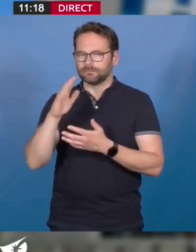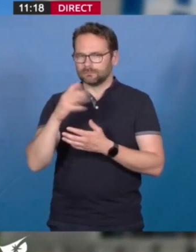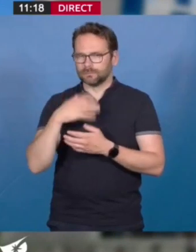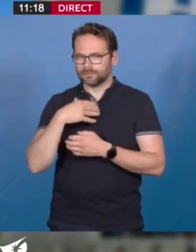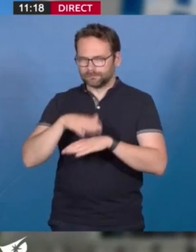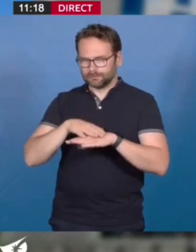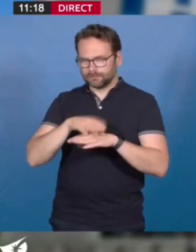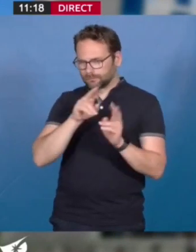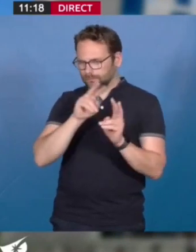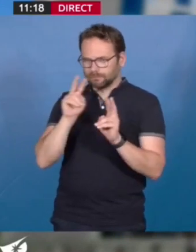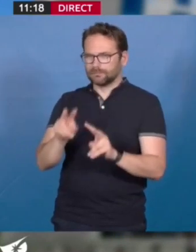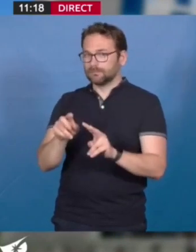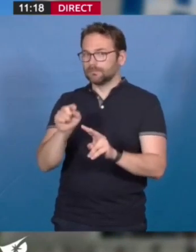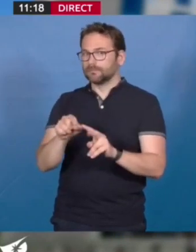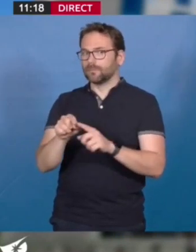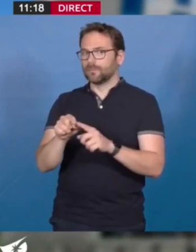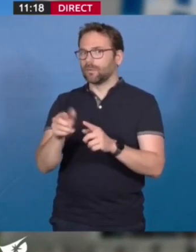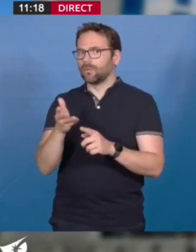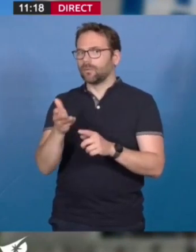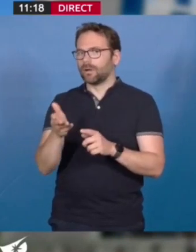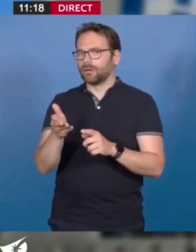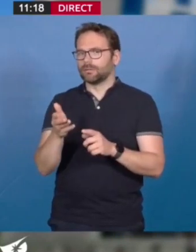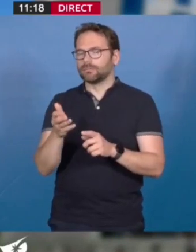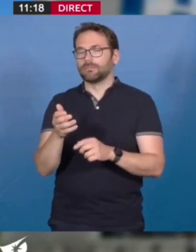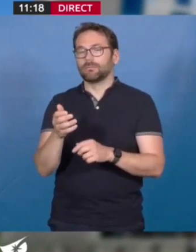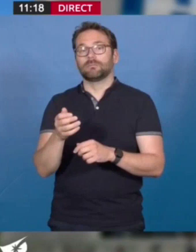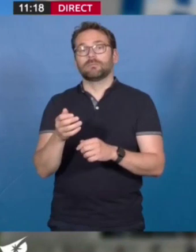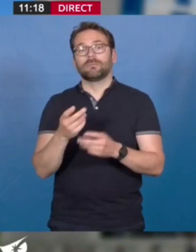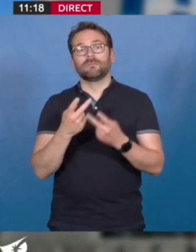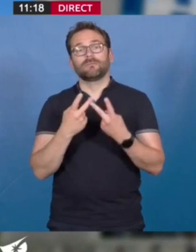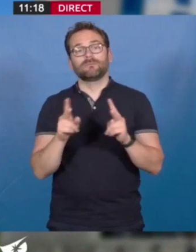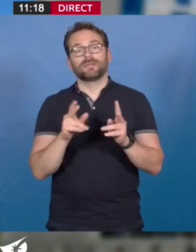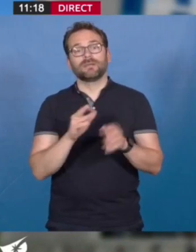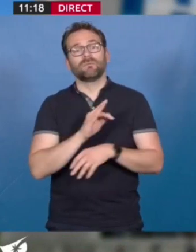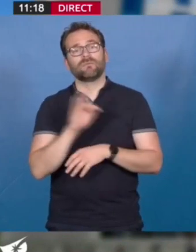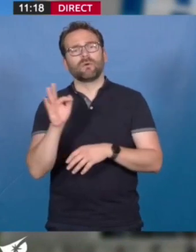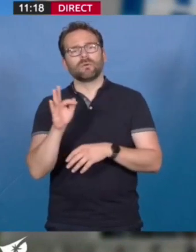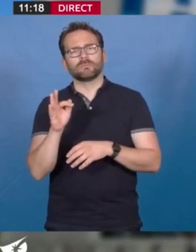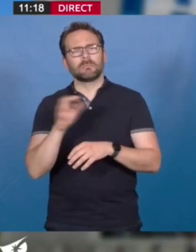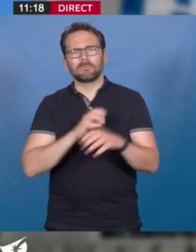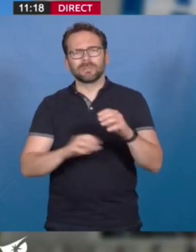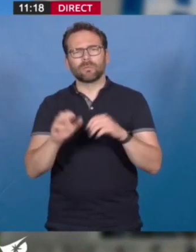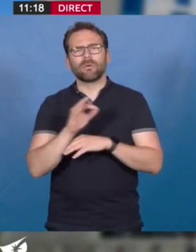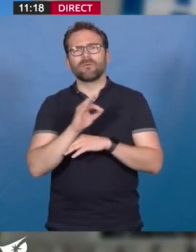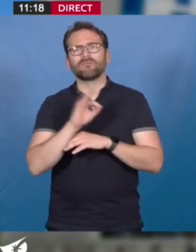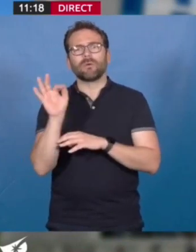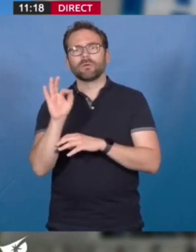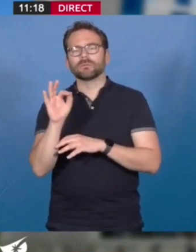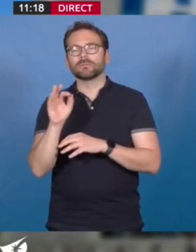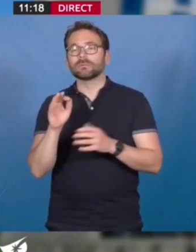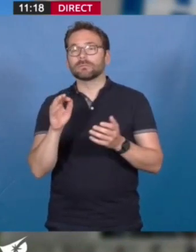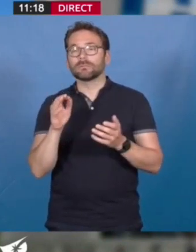fait qu'il n'y a pas une ville, une métropole qui ne contrôle pas.